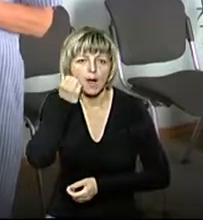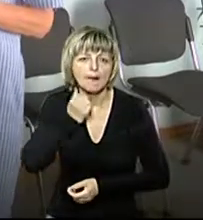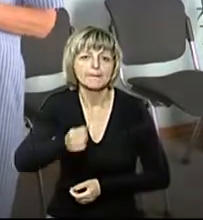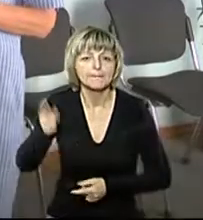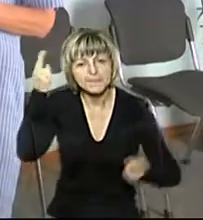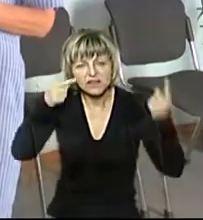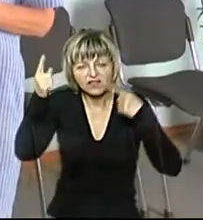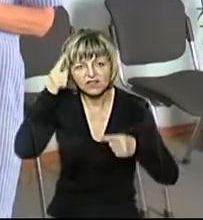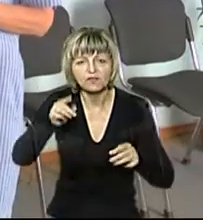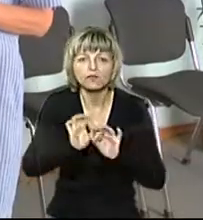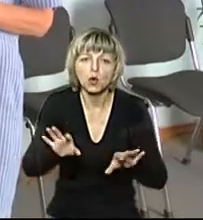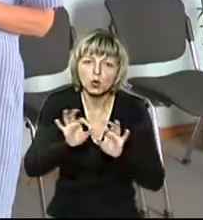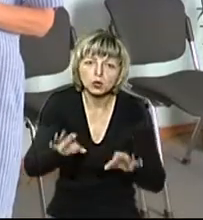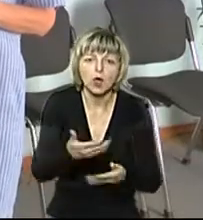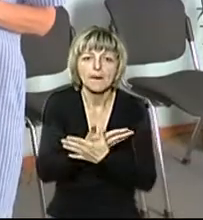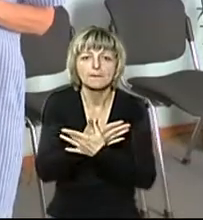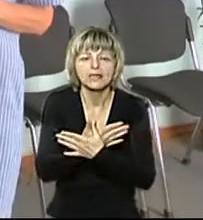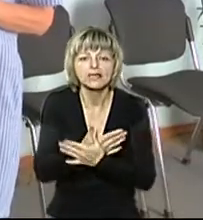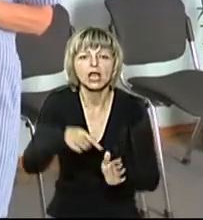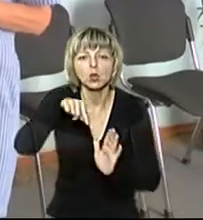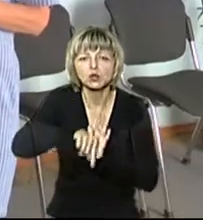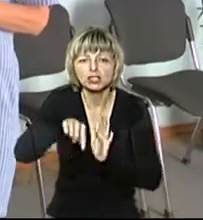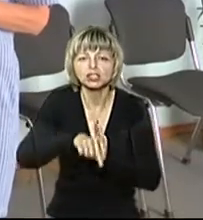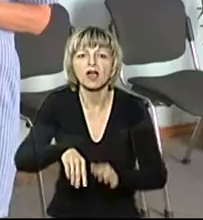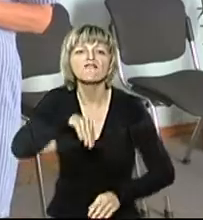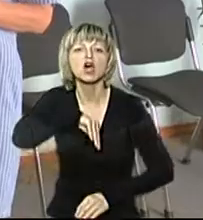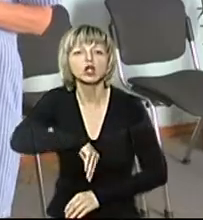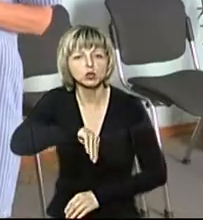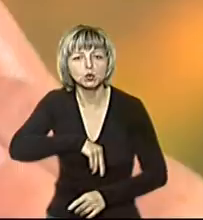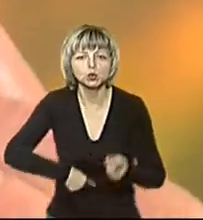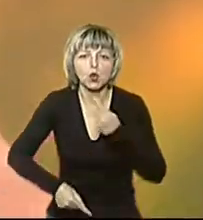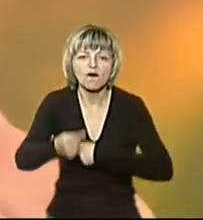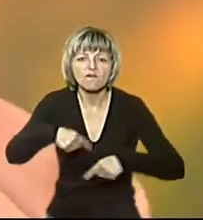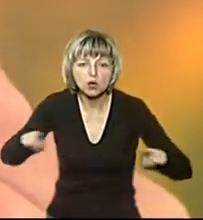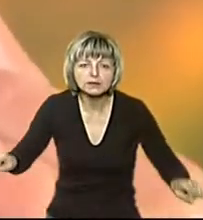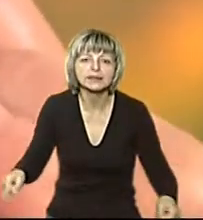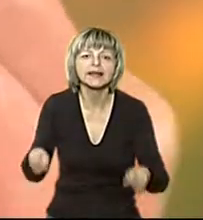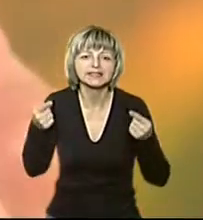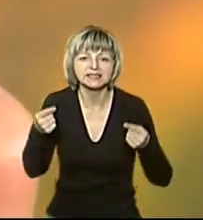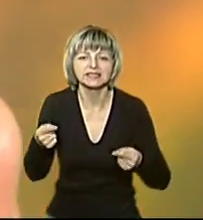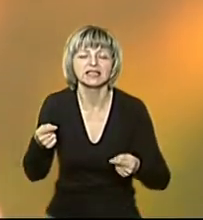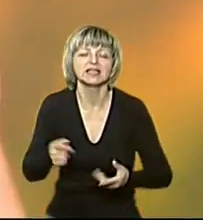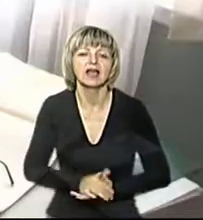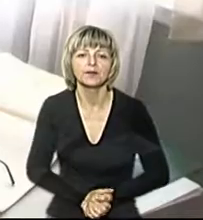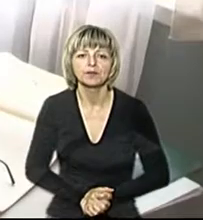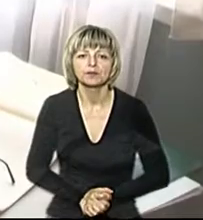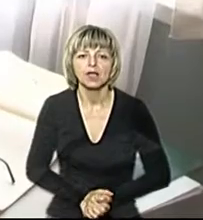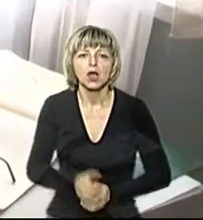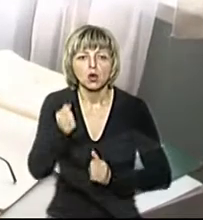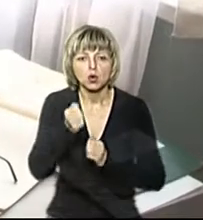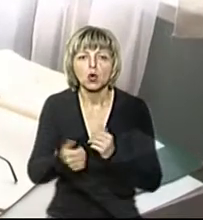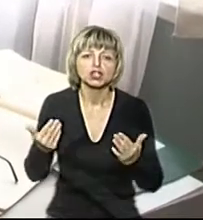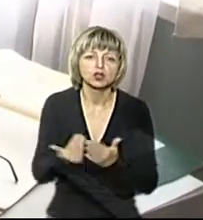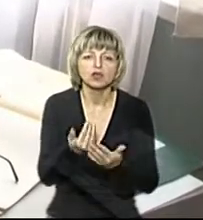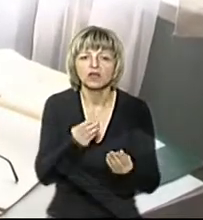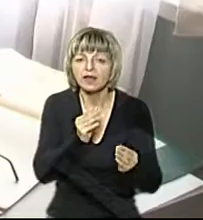метелику, слов'яне, він символізував душу, воскресіння, відрочення. Кожен